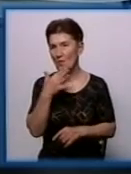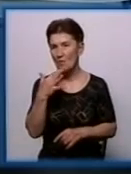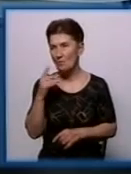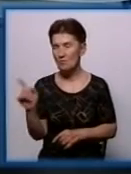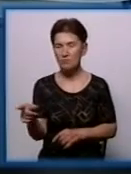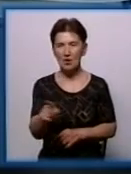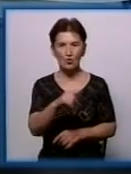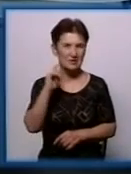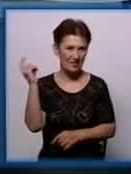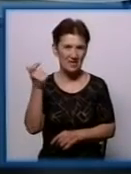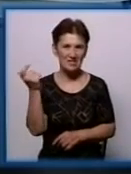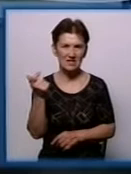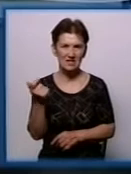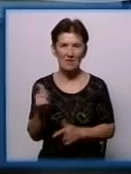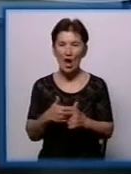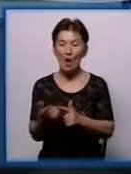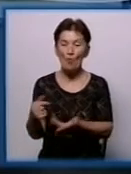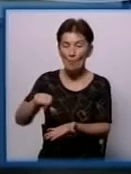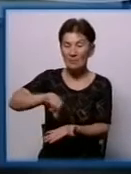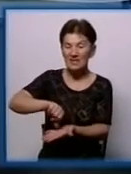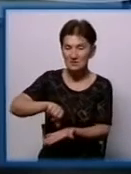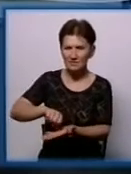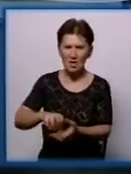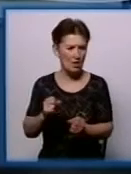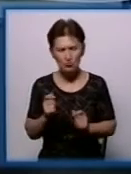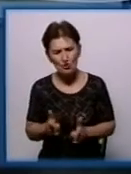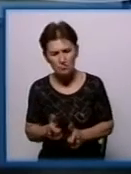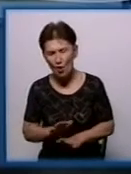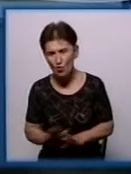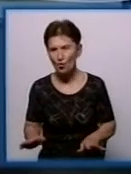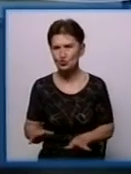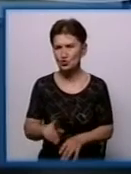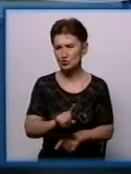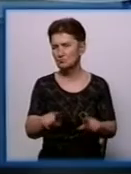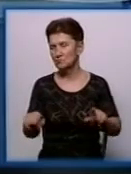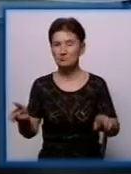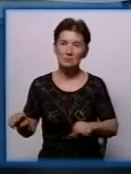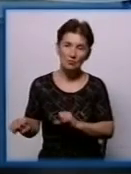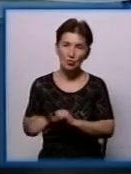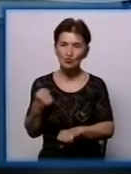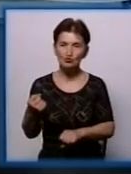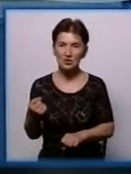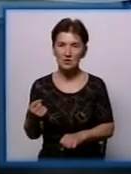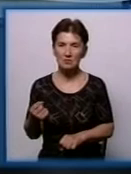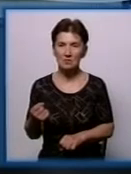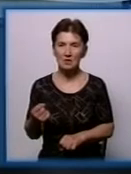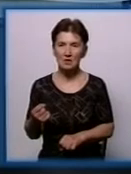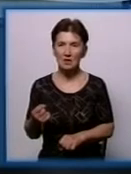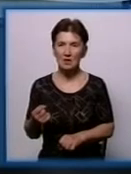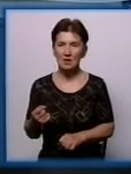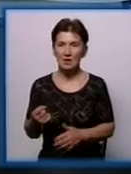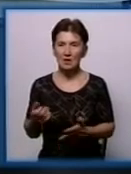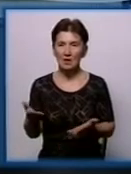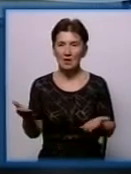або представників власників не погоджуються з багатьма порушеннями. Пред'являють якісь